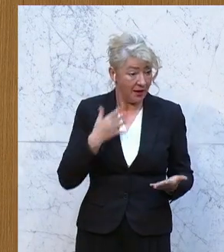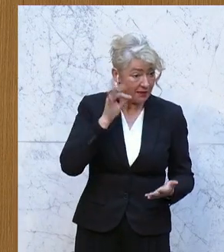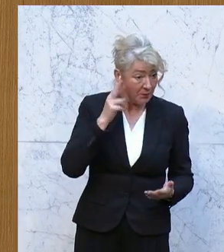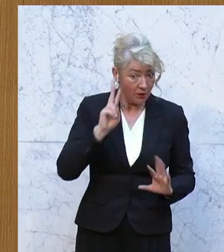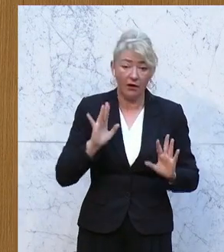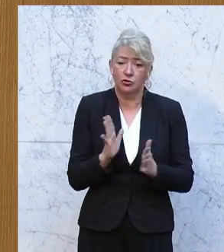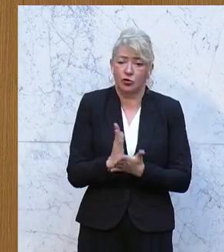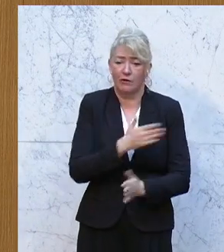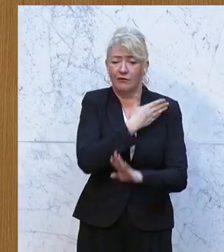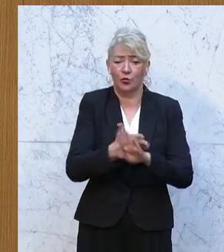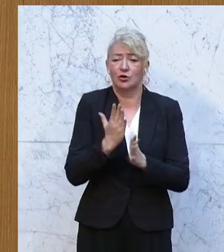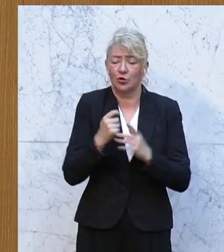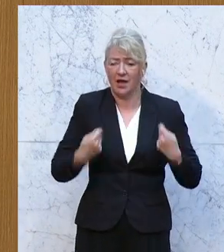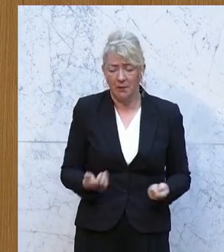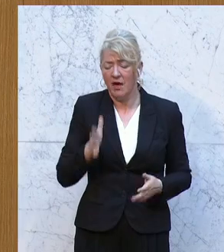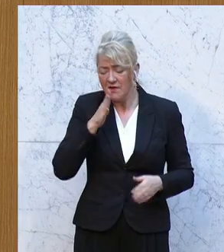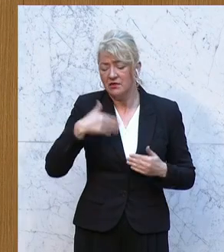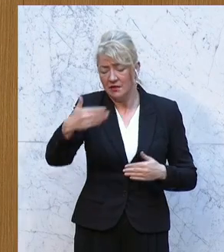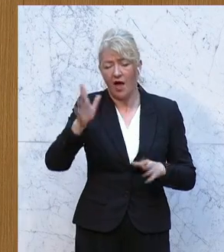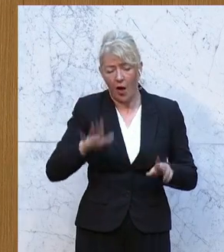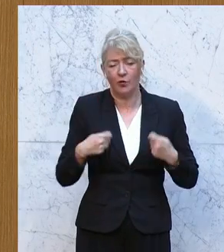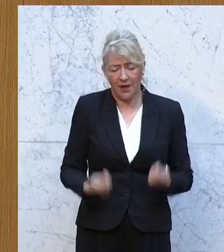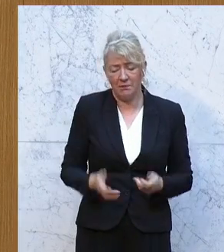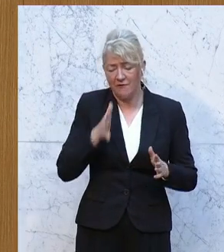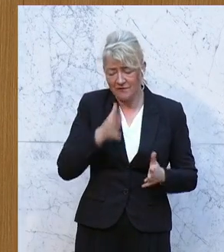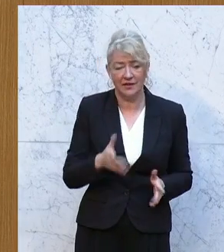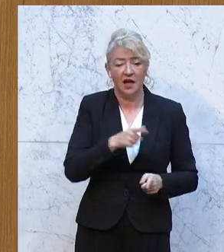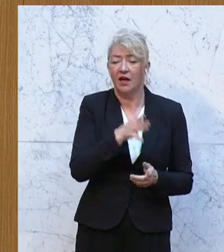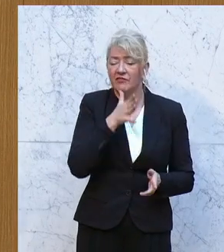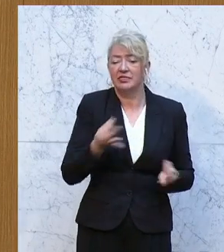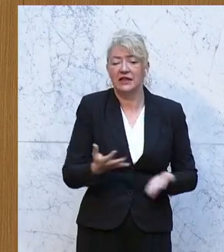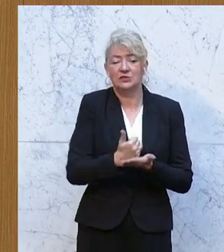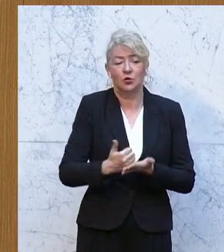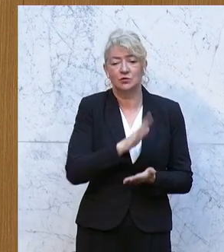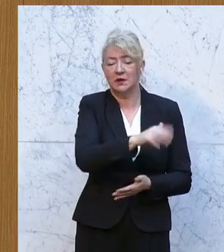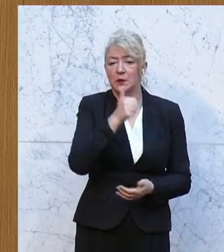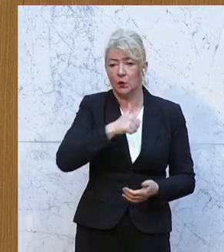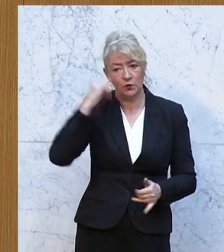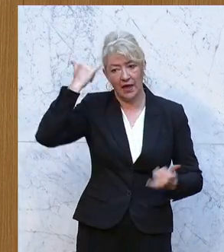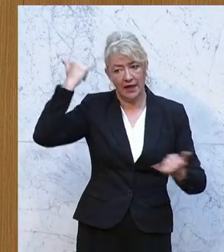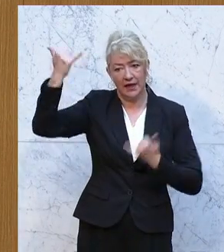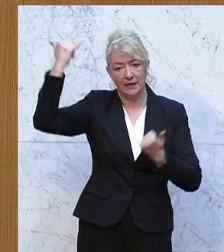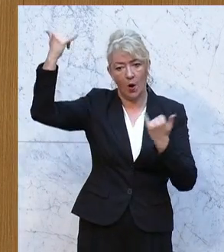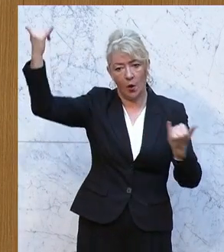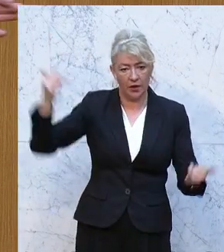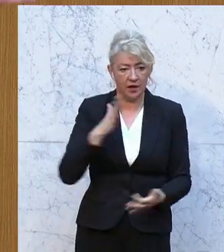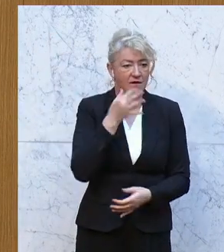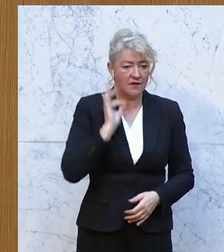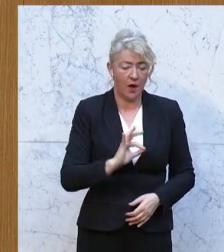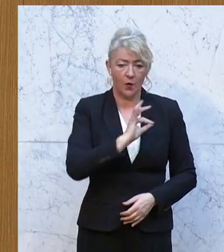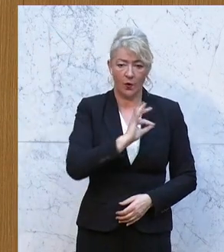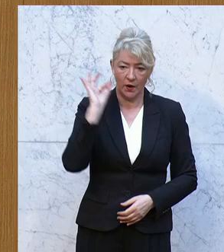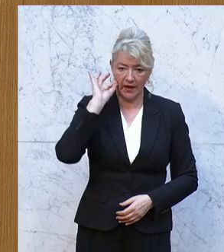immer gegeben. Das wird es auch immer geben. Da wird es auch nichts nützen, wenn Sie in Ihrer grünen Ideologie, und die Frau Kollegin